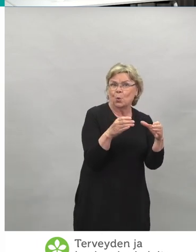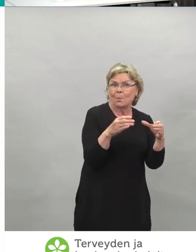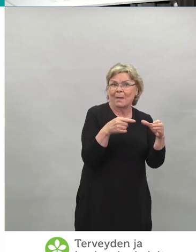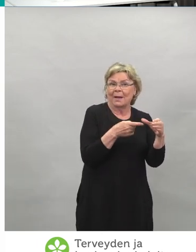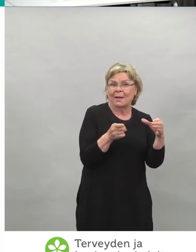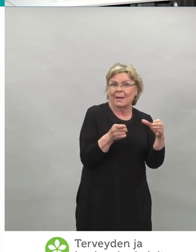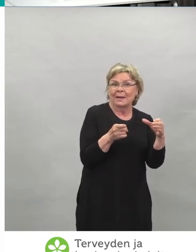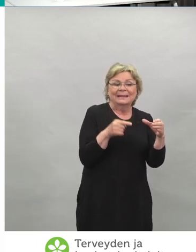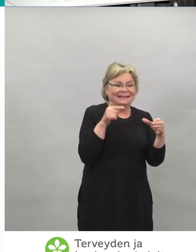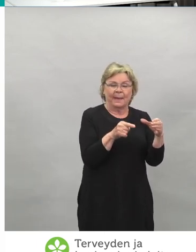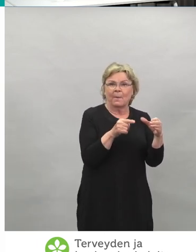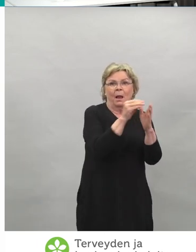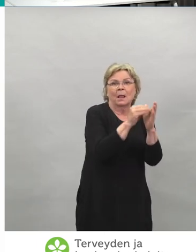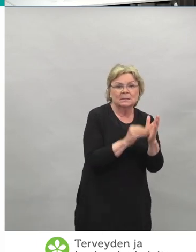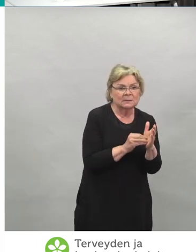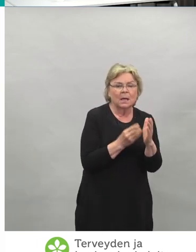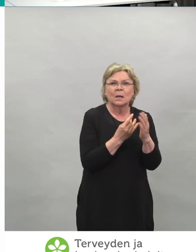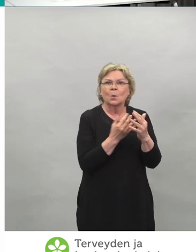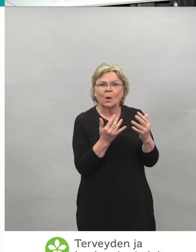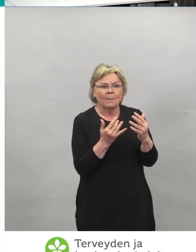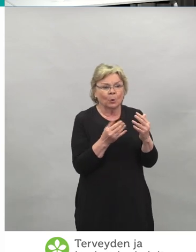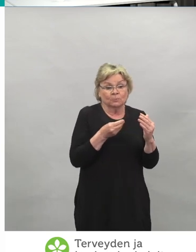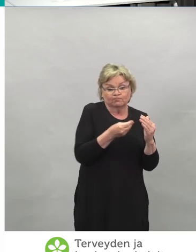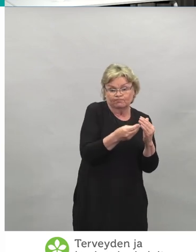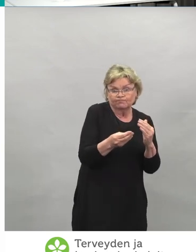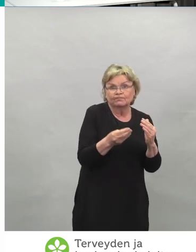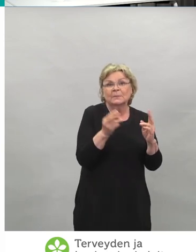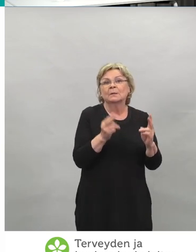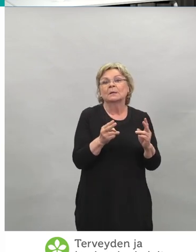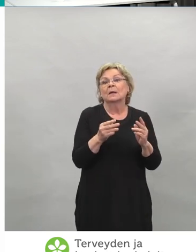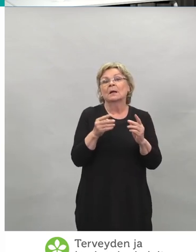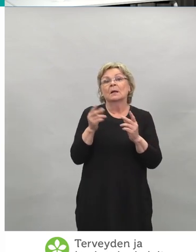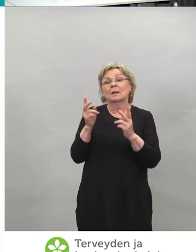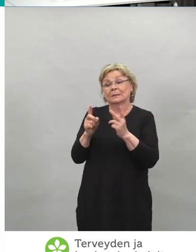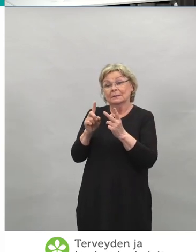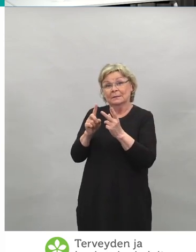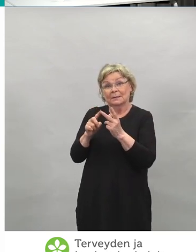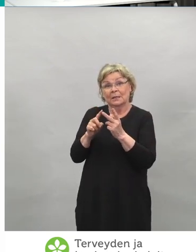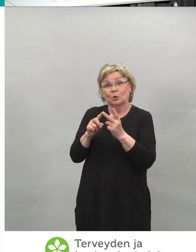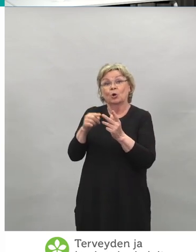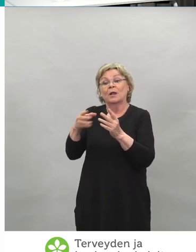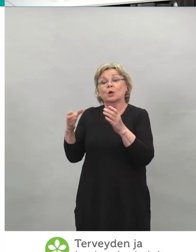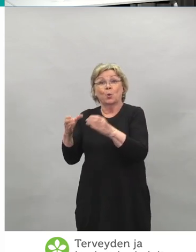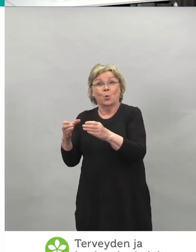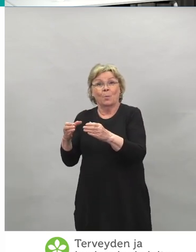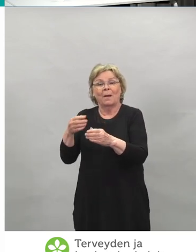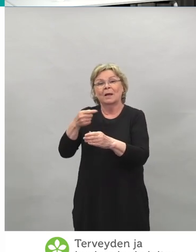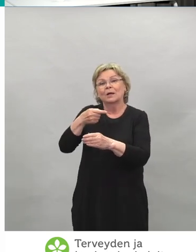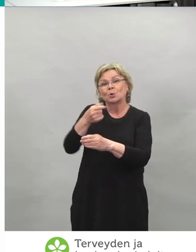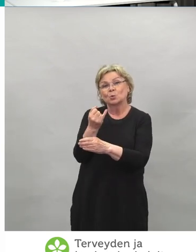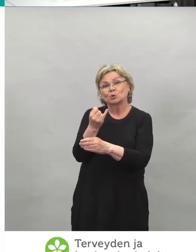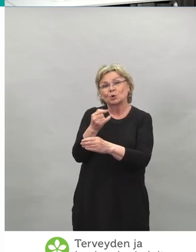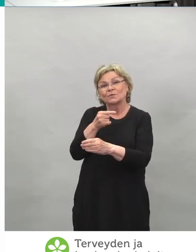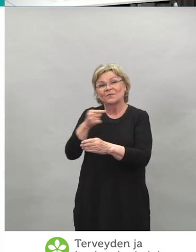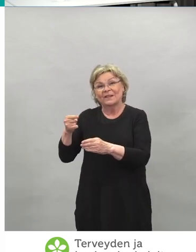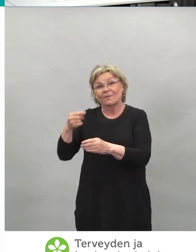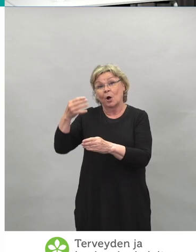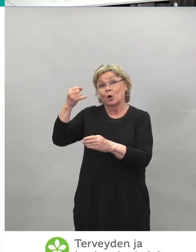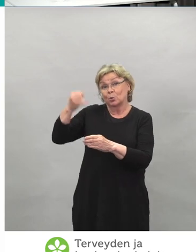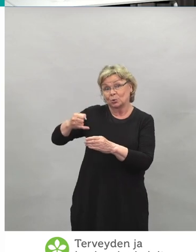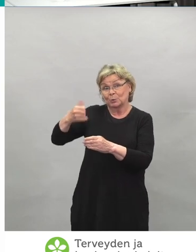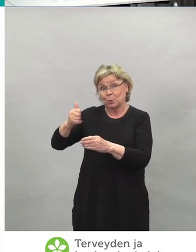ei ole jaettu rokotteita, vaan ne ovat sitten tämän 16-69-vuotiaiden joukossa. Sitten toinen asia on myöskin tämä